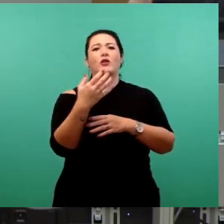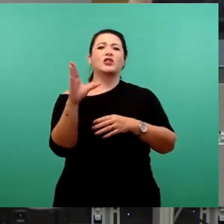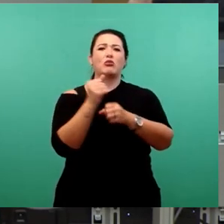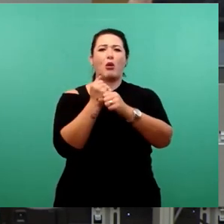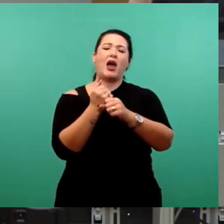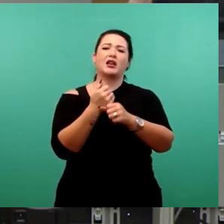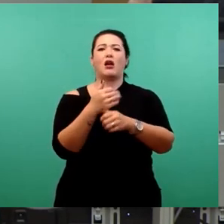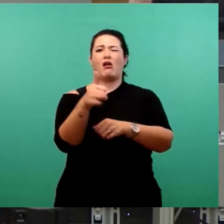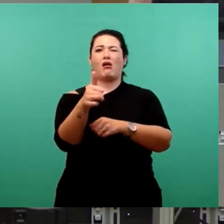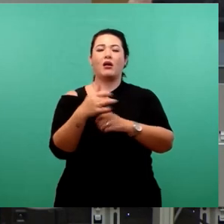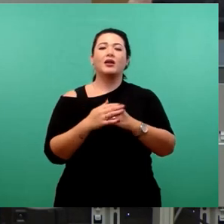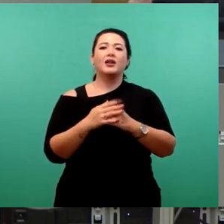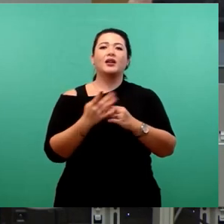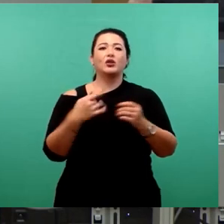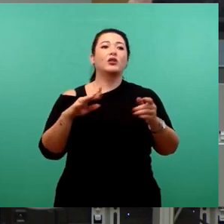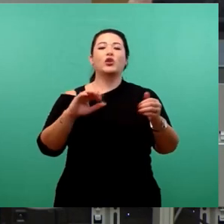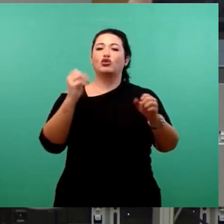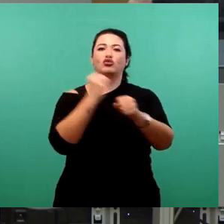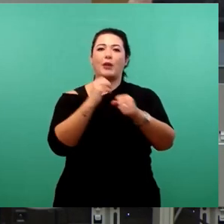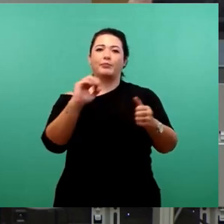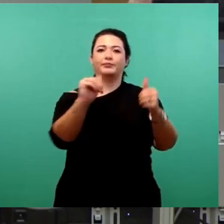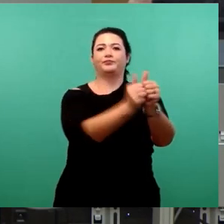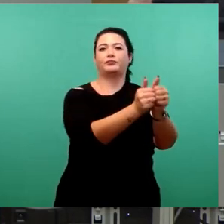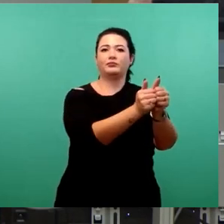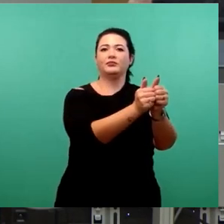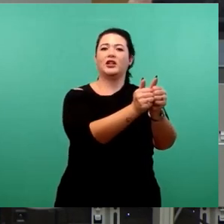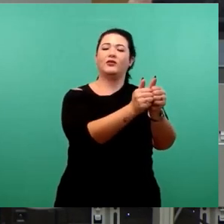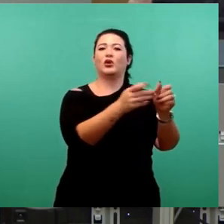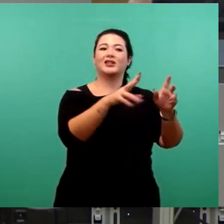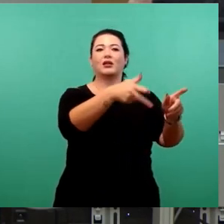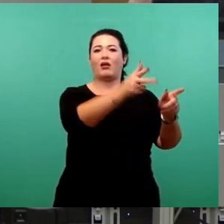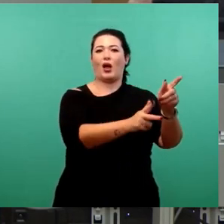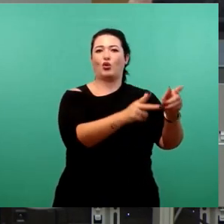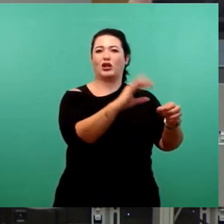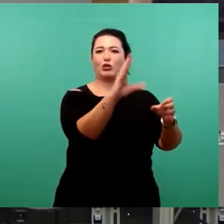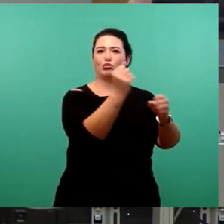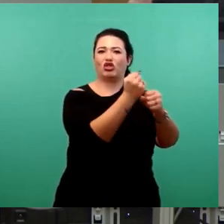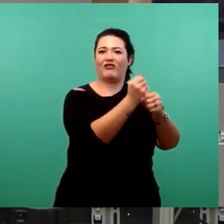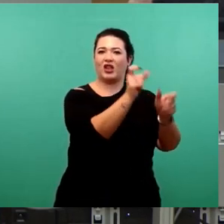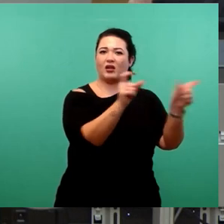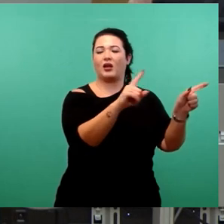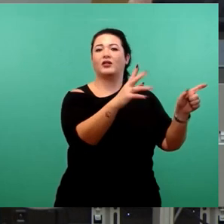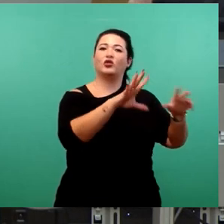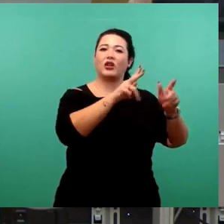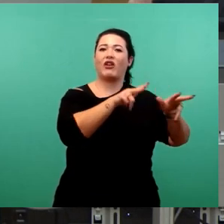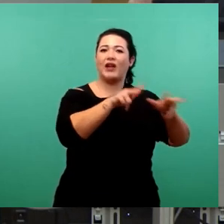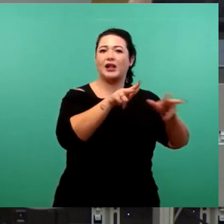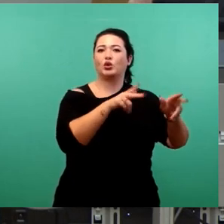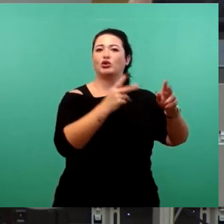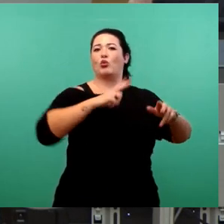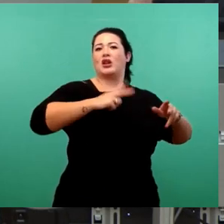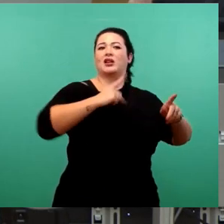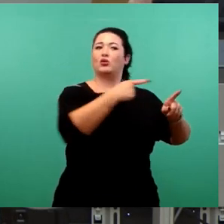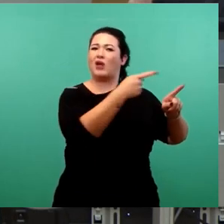Anhängsel in einem Geschäftsbereich mit insgesamt 1.300 Beschäftigten, der vor allen Dingen die gesamte Verwaltungsmodernisierung stemmen soll.